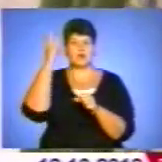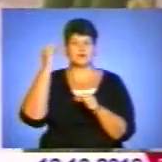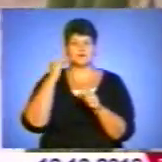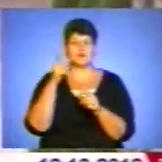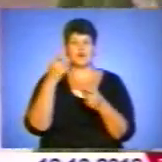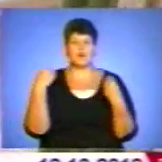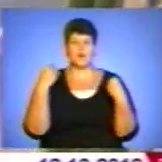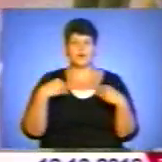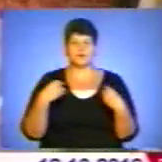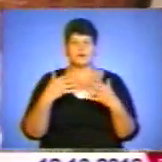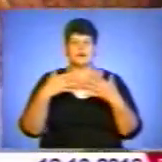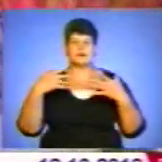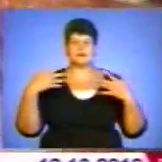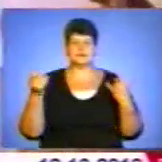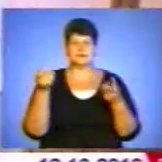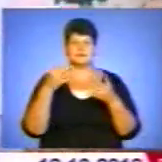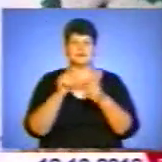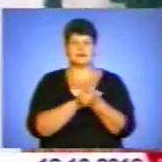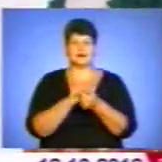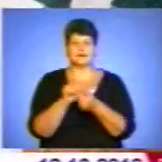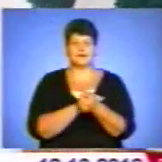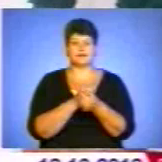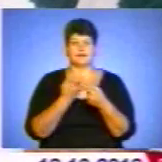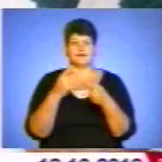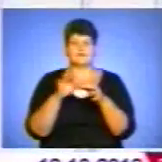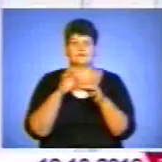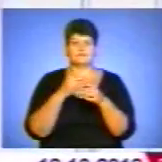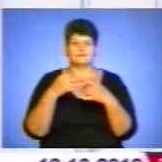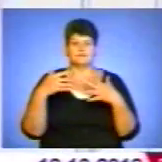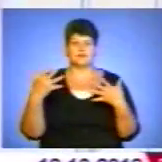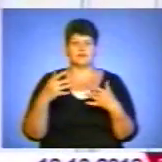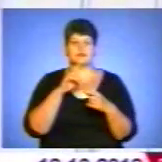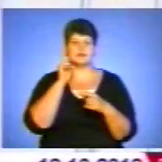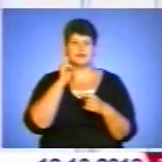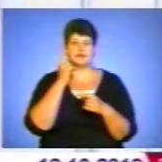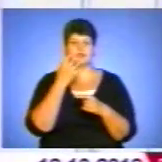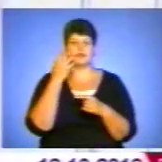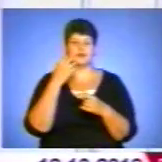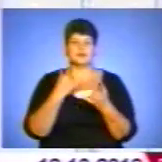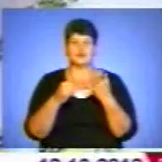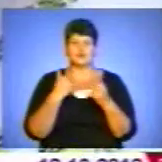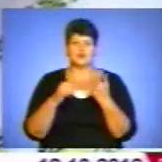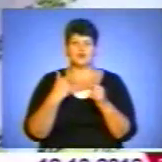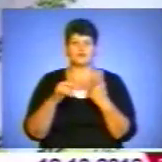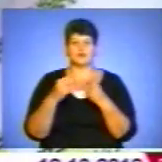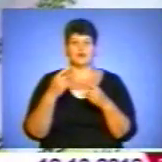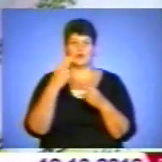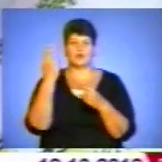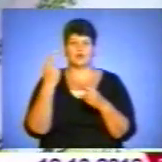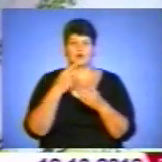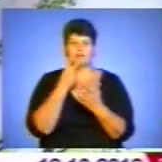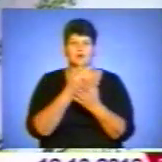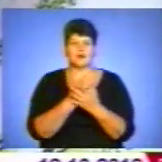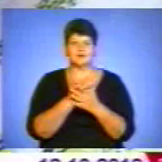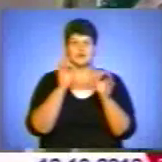поєднуються різні тканини і техніки вишивки. А зелений і жовтогорячий кольори символізують матінку природу і золотисті